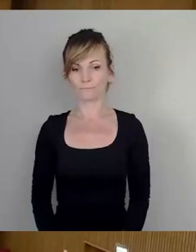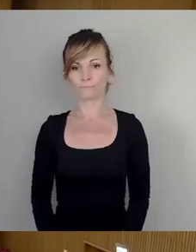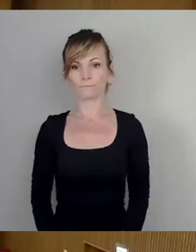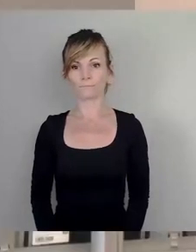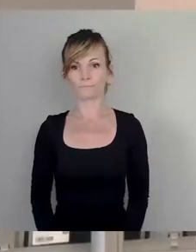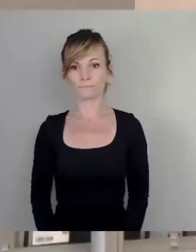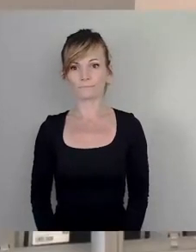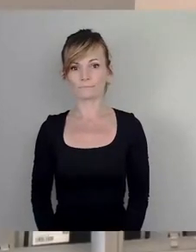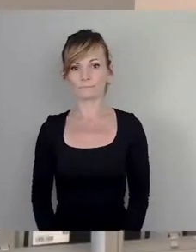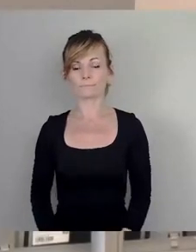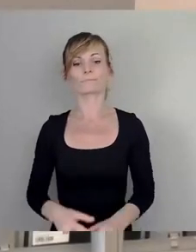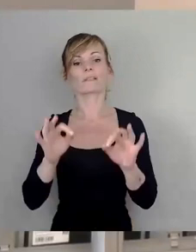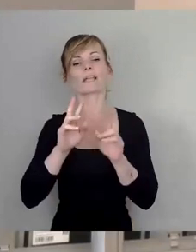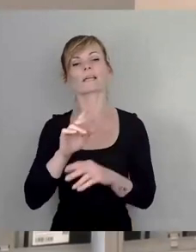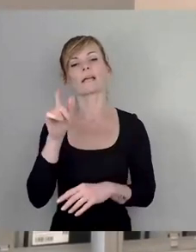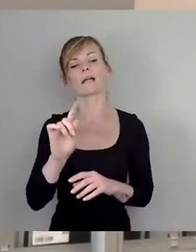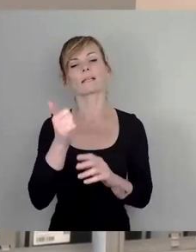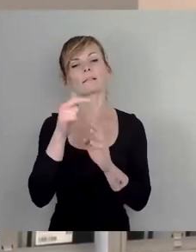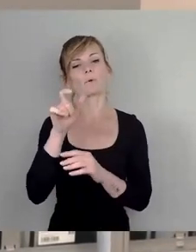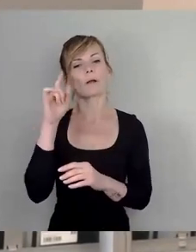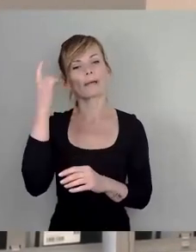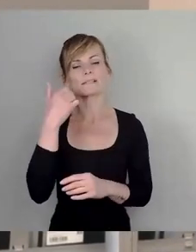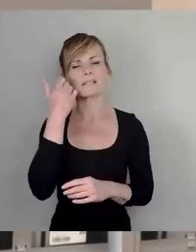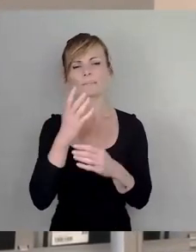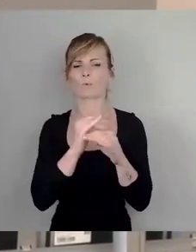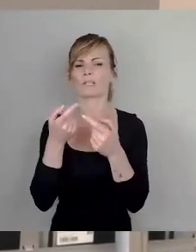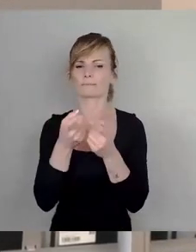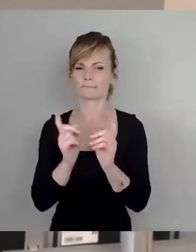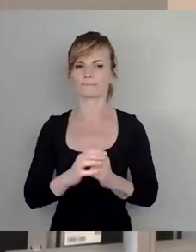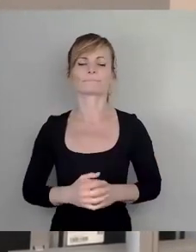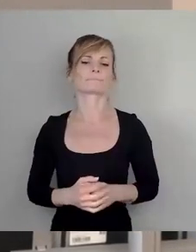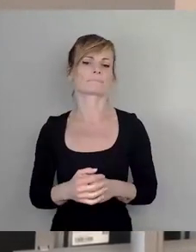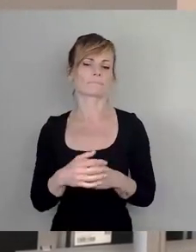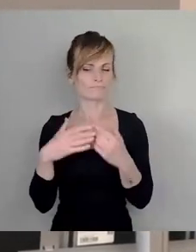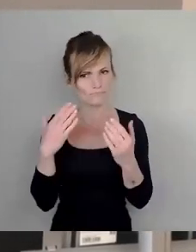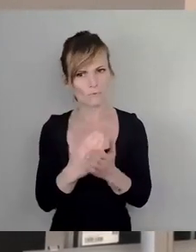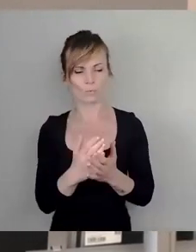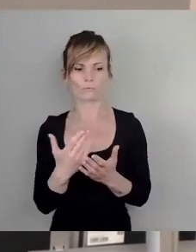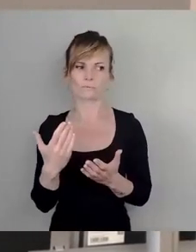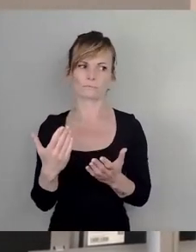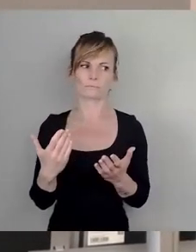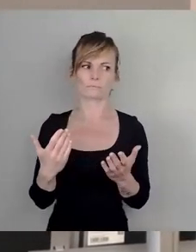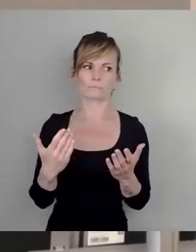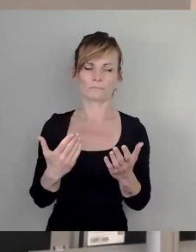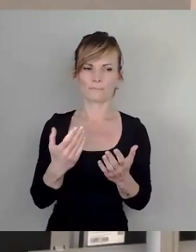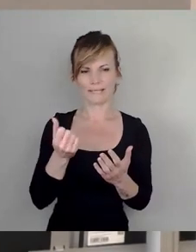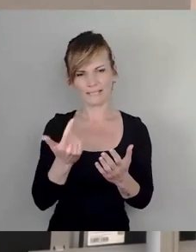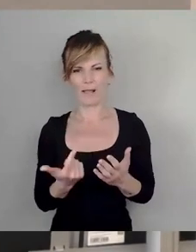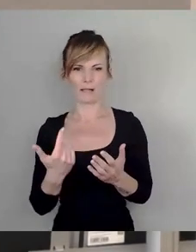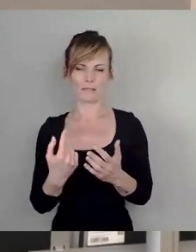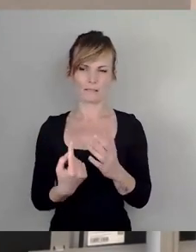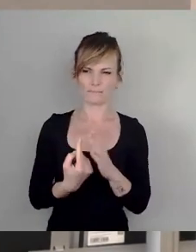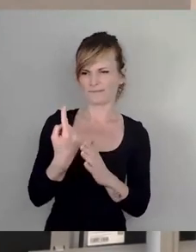Sehr geehrter Herr Bürgermeister, liebe Kolleginnen und Kollegen. Das ja schon manchmal schon etwas eigen. Hier vorne wird regelmäßig